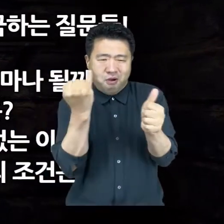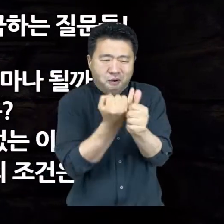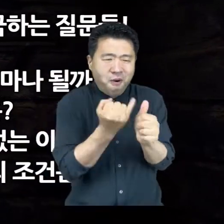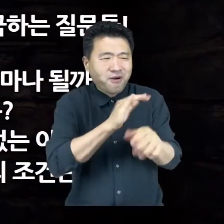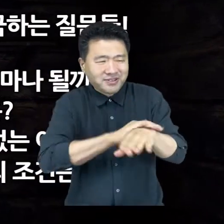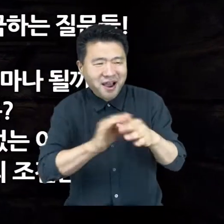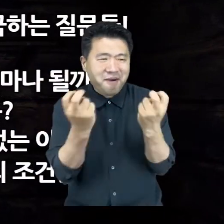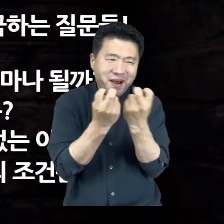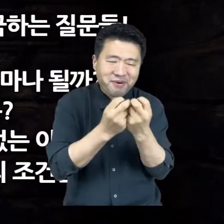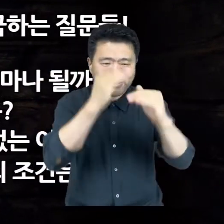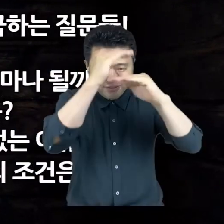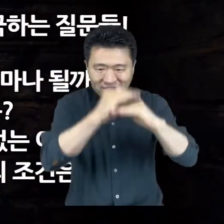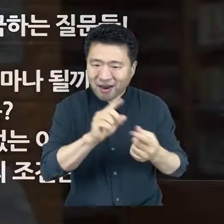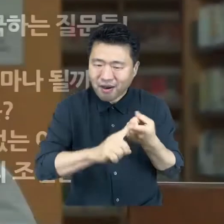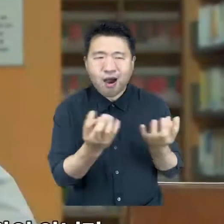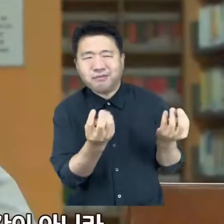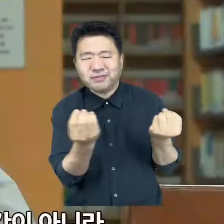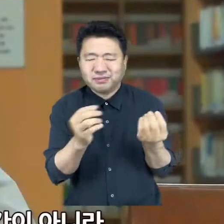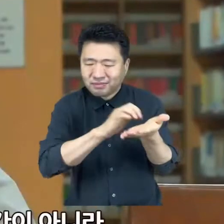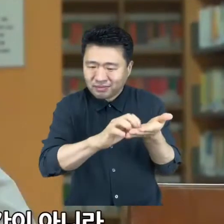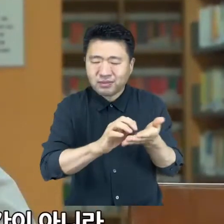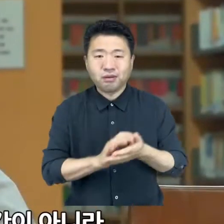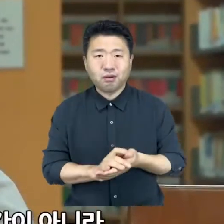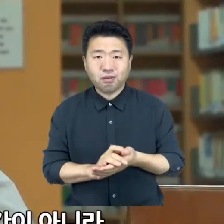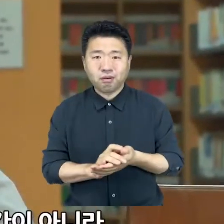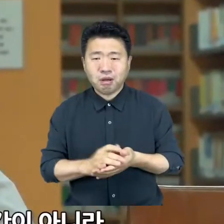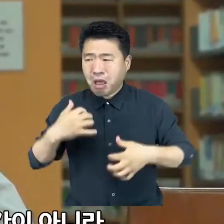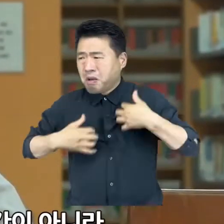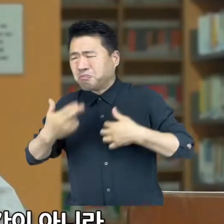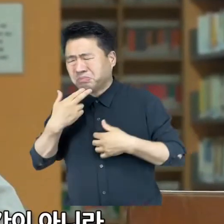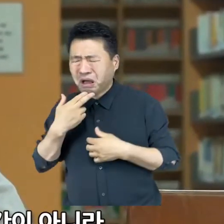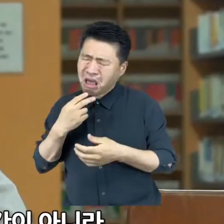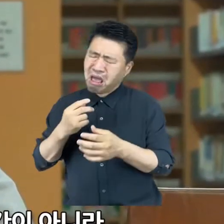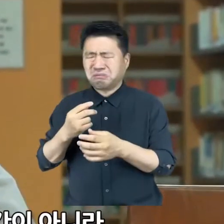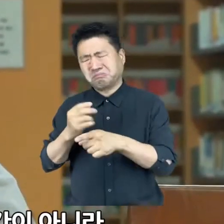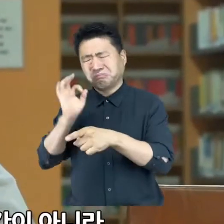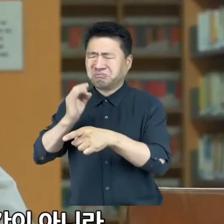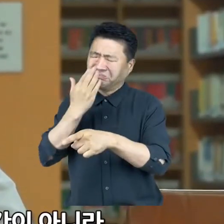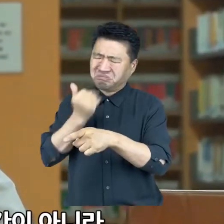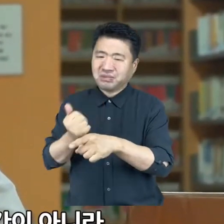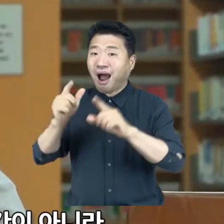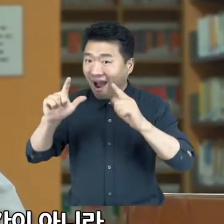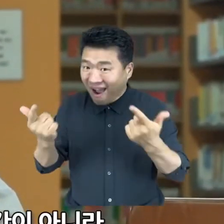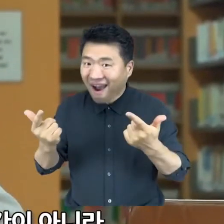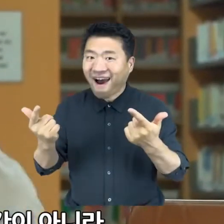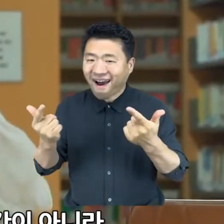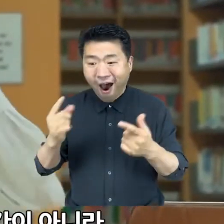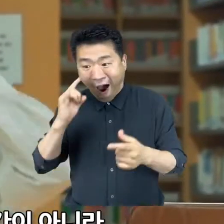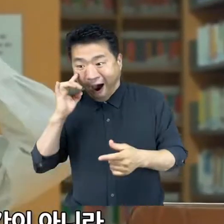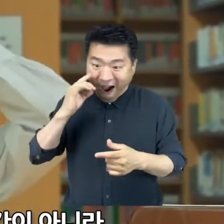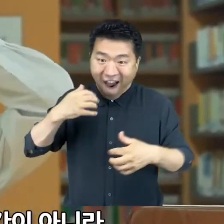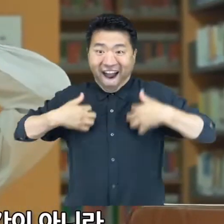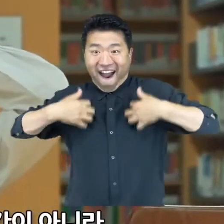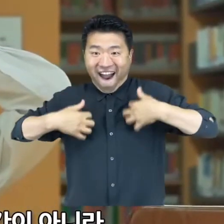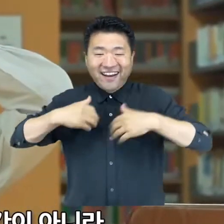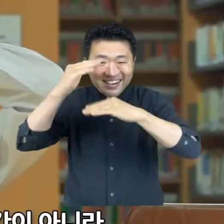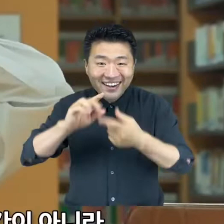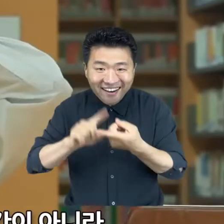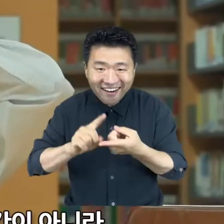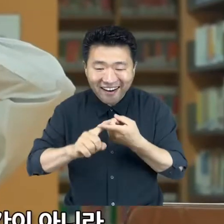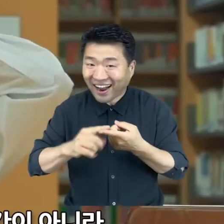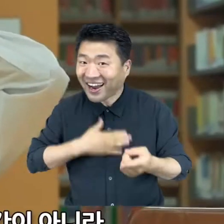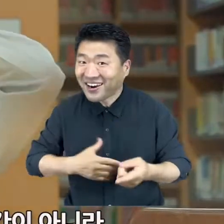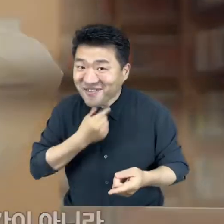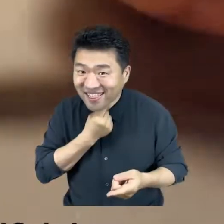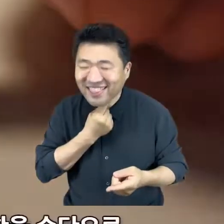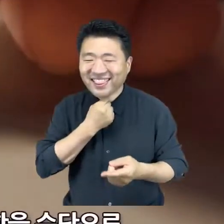있는 결혼 정리의 조건은 수학 공부가 단지 재미없고 딱딱한 인내의 시간이 아니라 얼마나 신기하고 재미있는지를